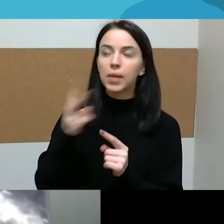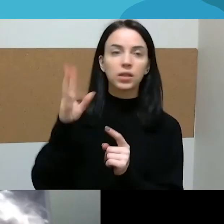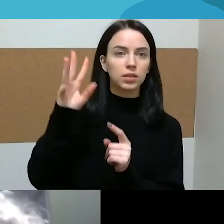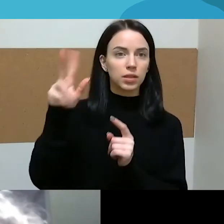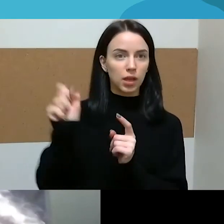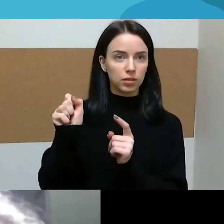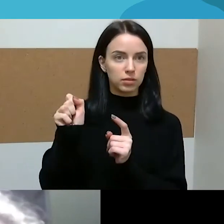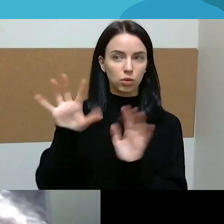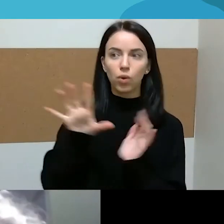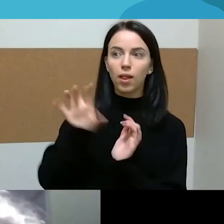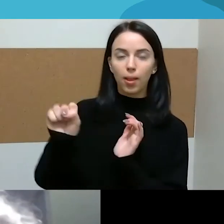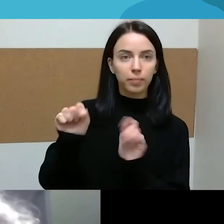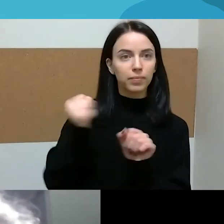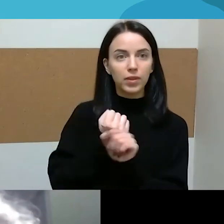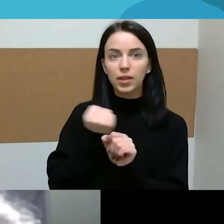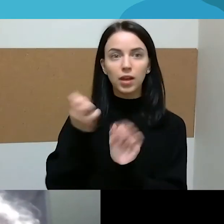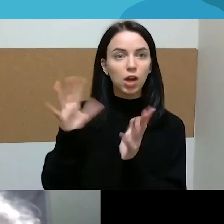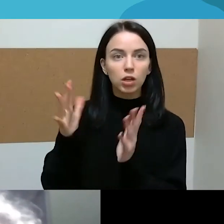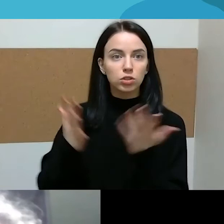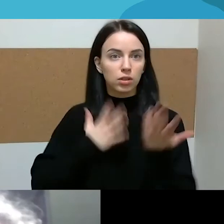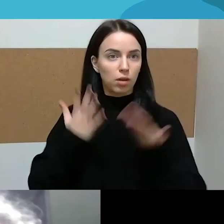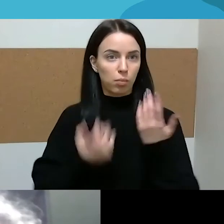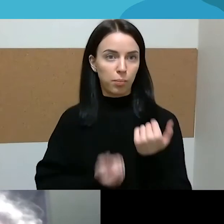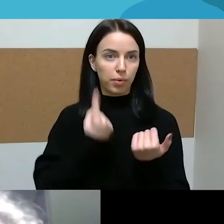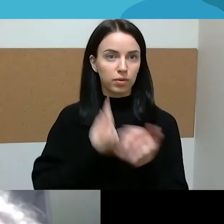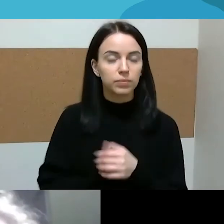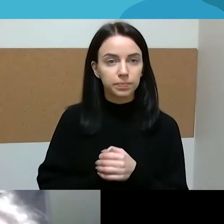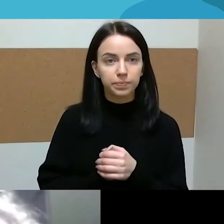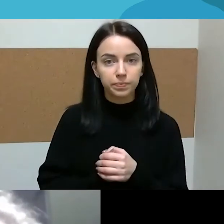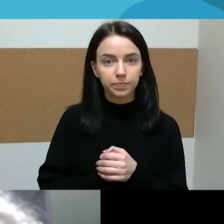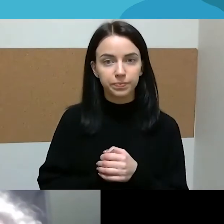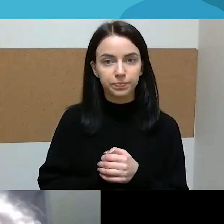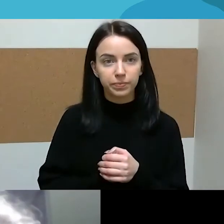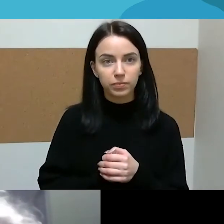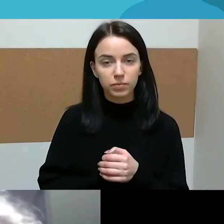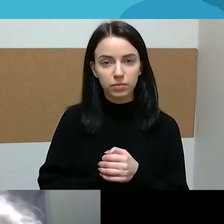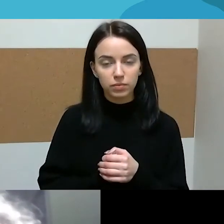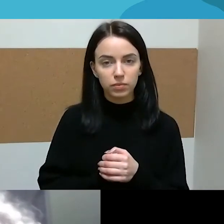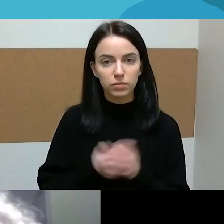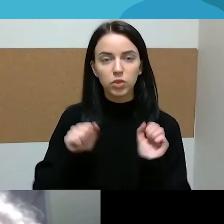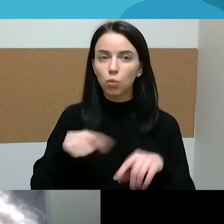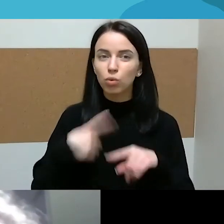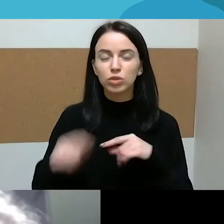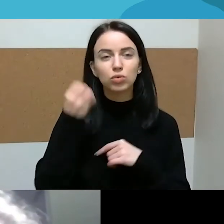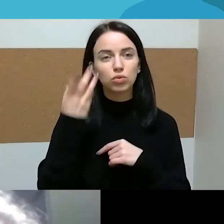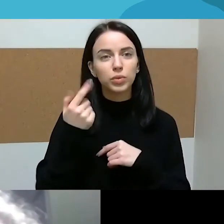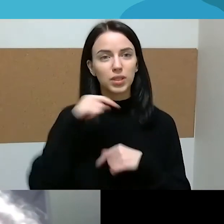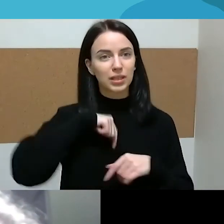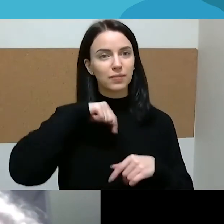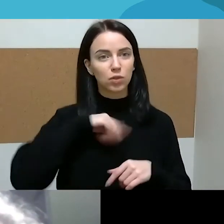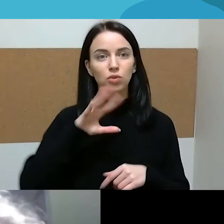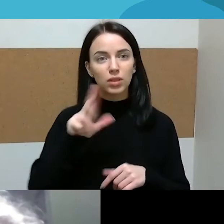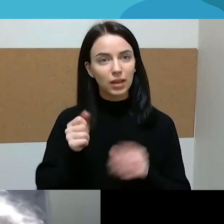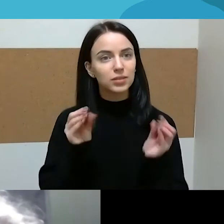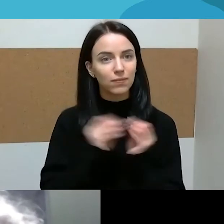ypatingą. Tuo pačius jūs dami tą žinutę, kad tai, nu, mums dar tarsi tas yra neįprasta. Arba mes apie vyrus